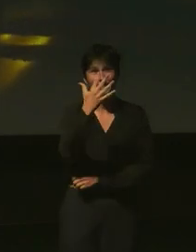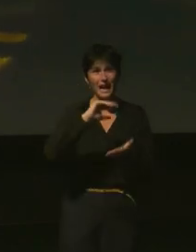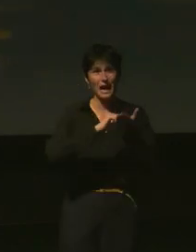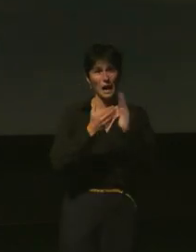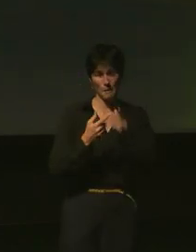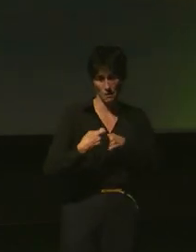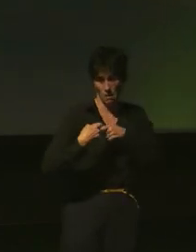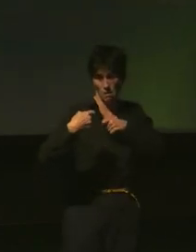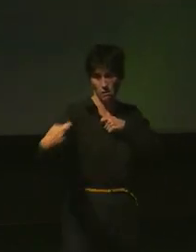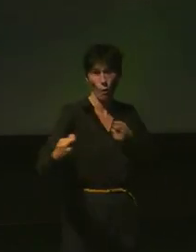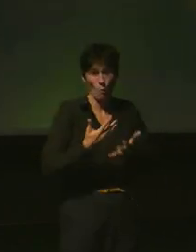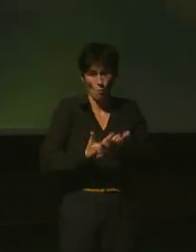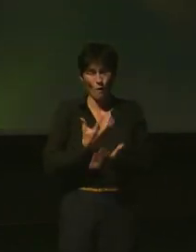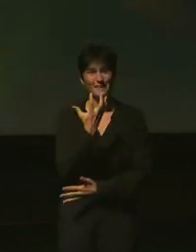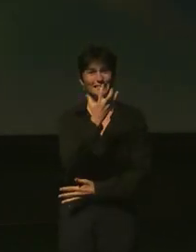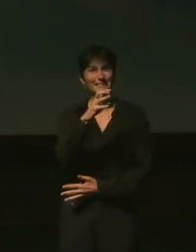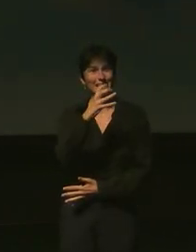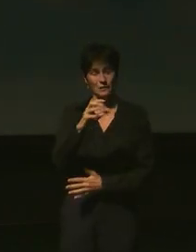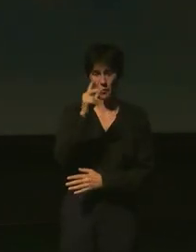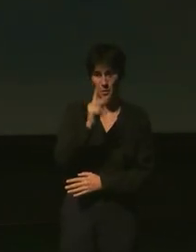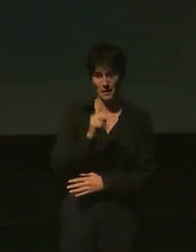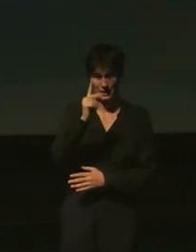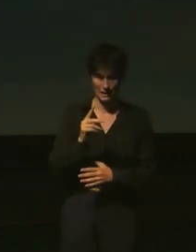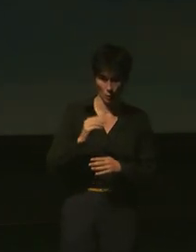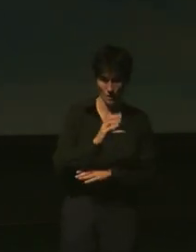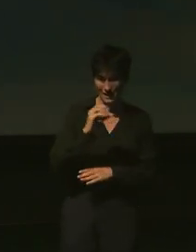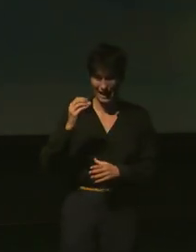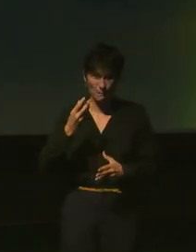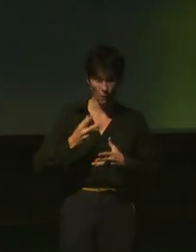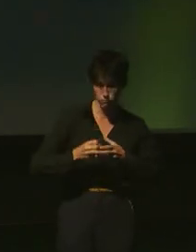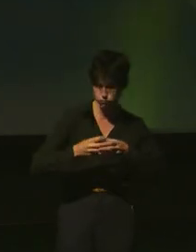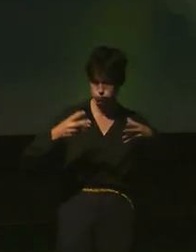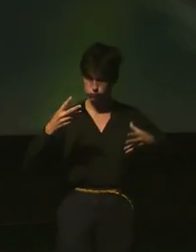poids de 500 kilos, il s'agit du plus gros calamar jamais pêché à ce jour.